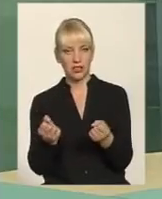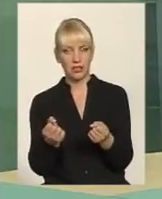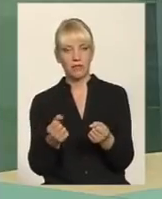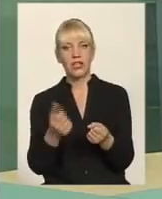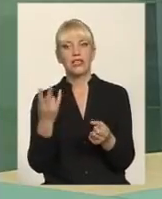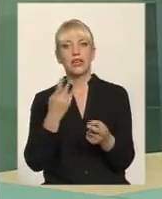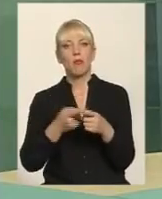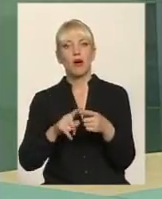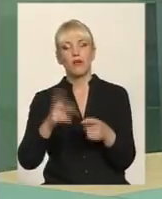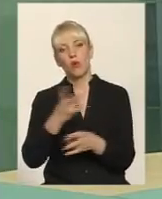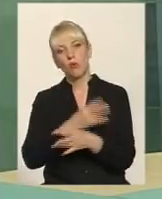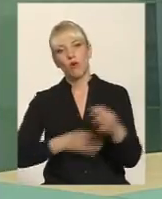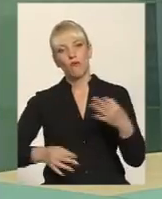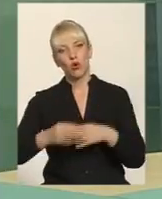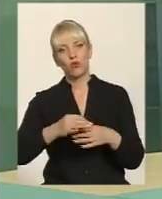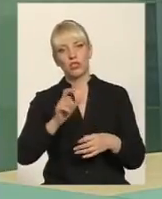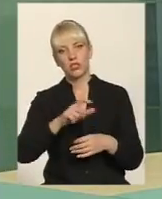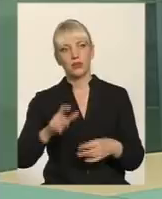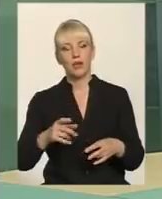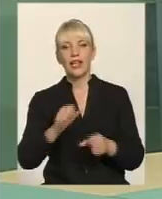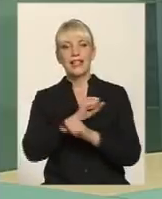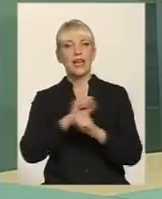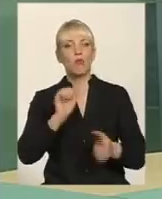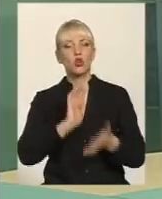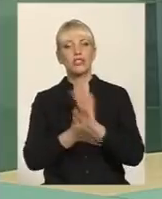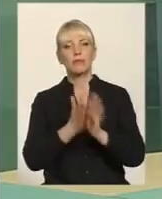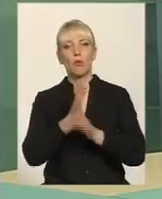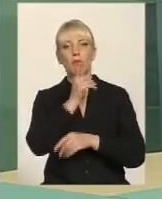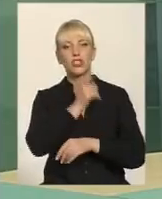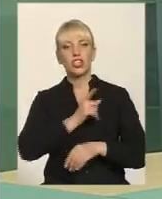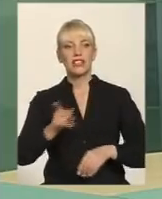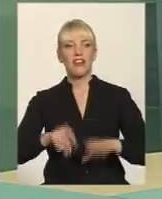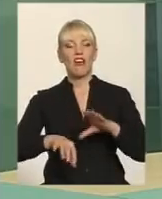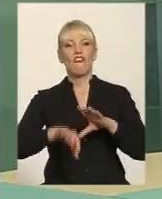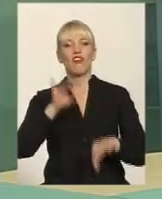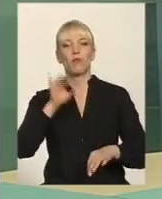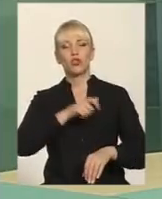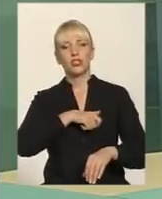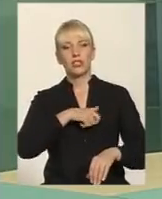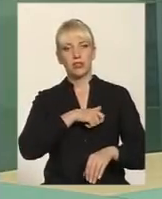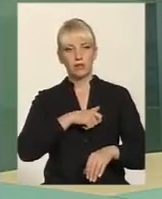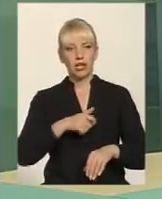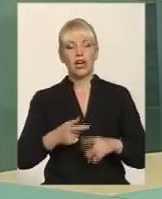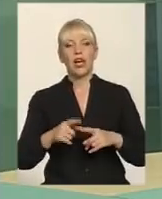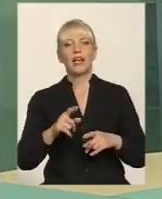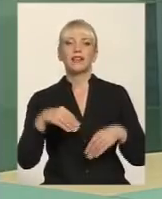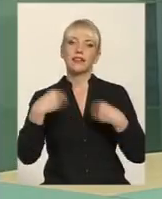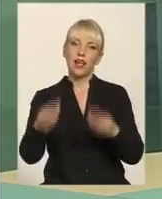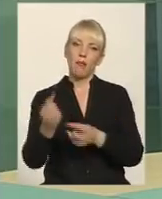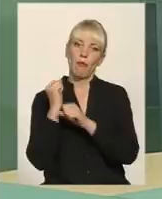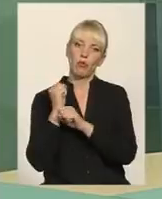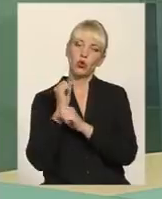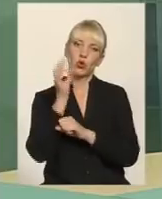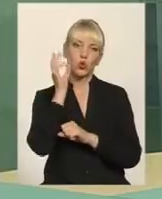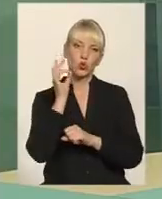друге. Третє, не можна спекулювати під час виборчої кампанії і казати, дам мішок цукру, якщо проголосуєш, або не дам, бо ти